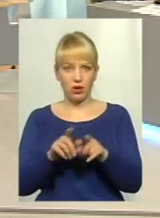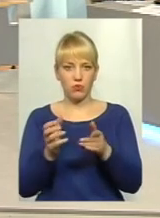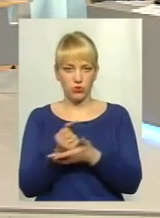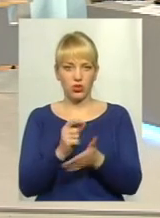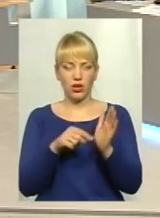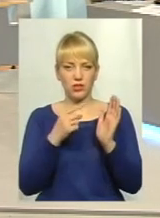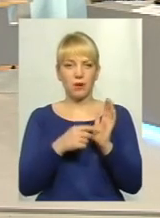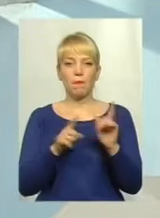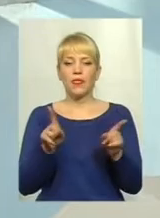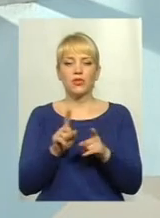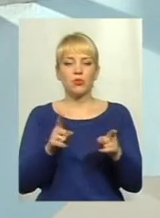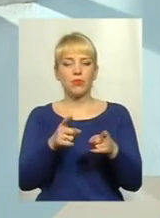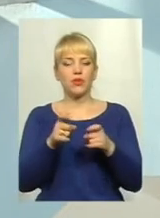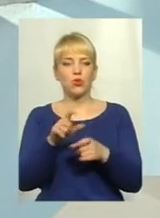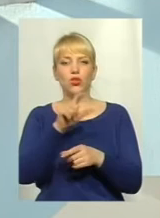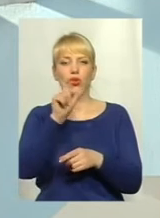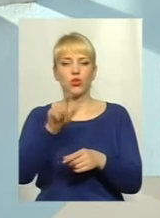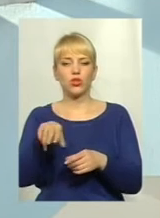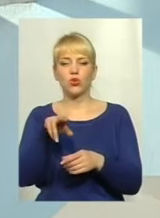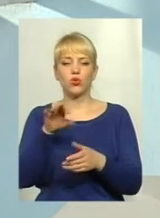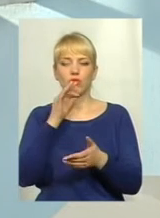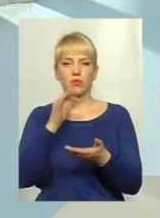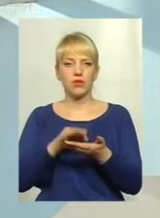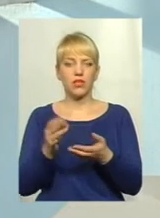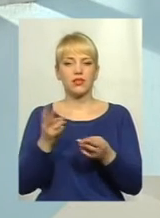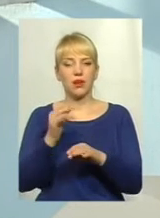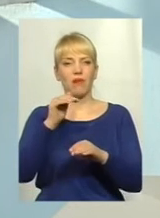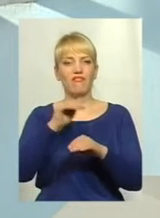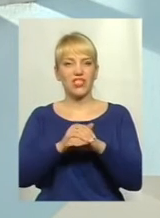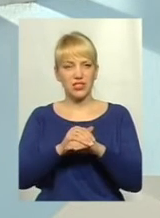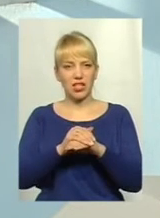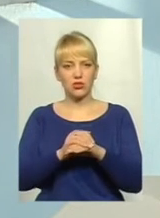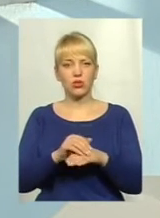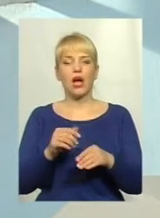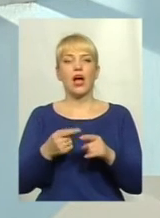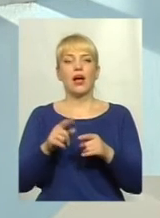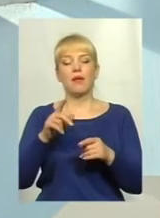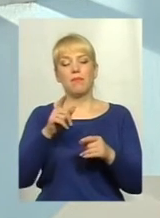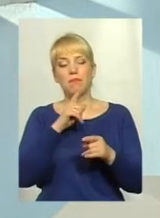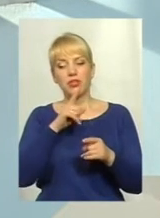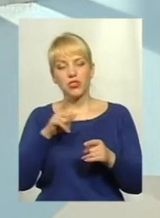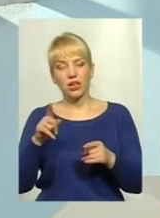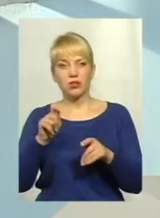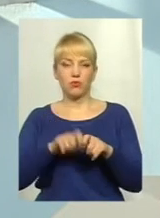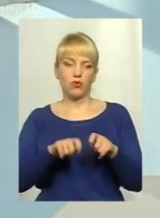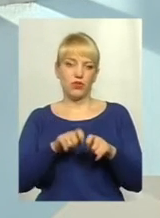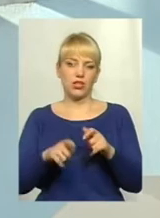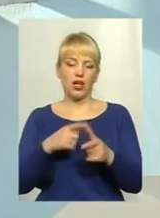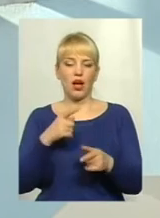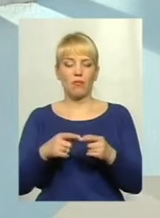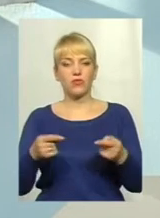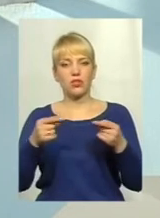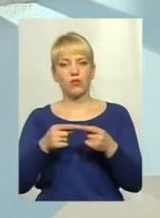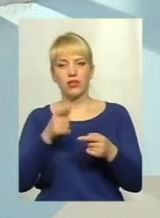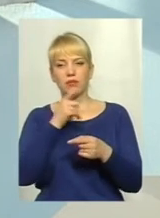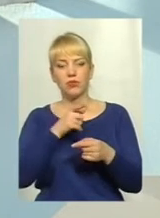щоб притягнути за будь-що людину, потрібно мати фіксацію такого факту. Або безпосередньо під час перевірки, або встановити це під час перевірки за